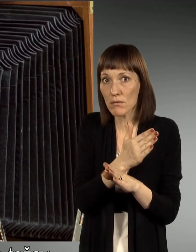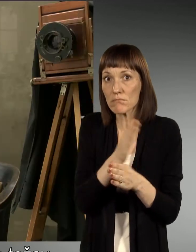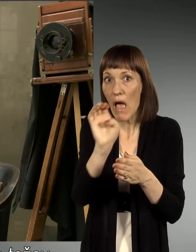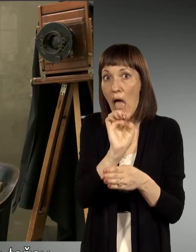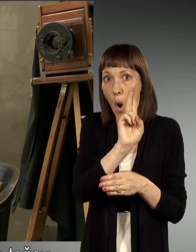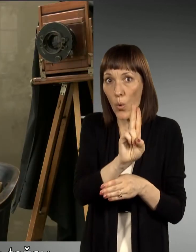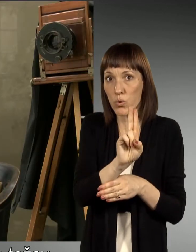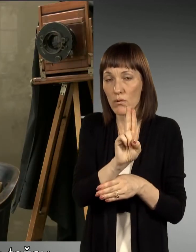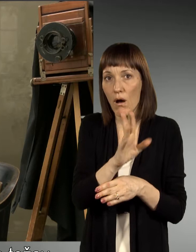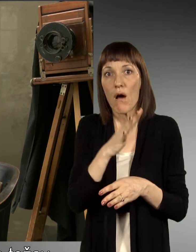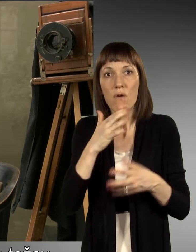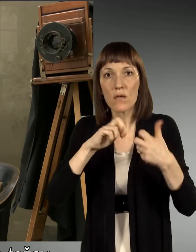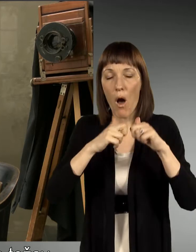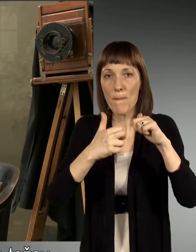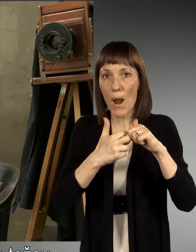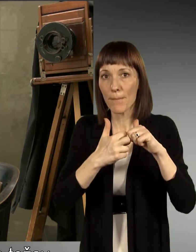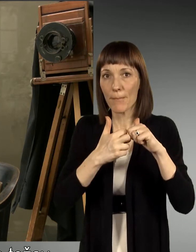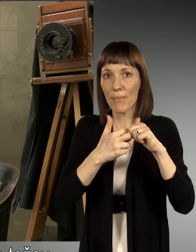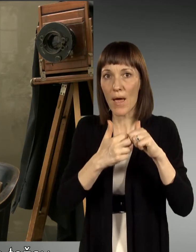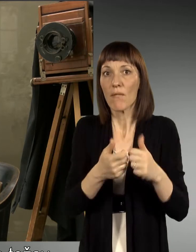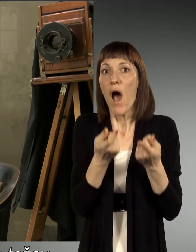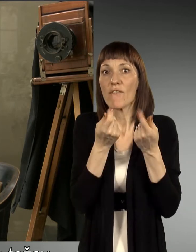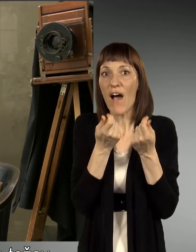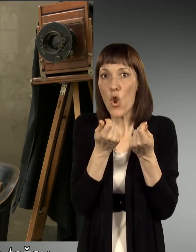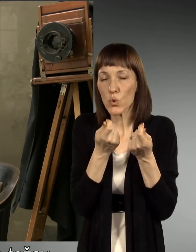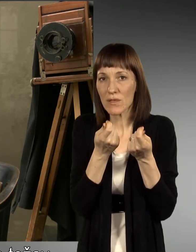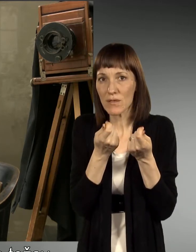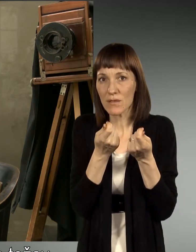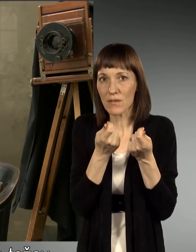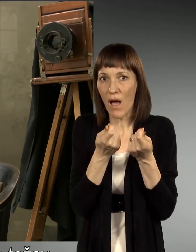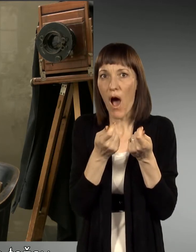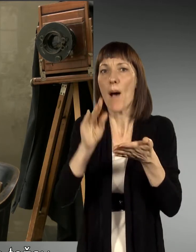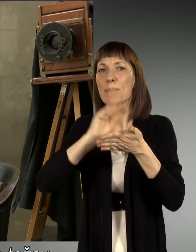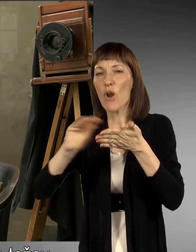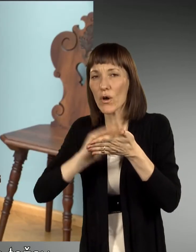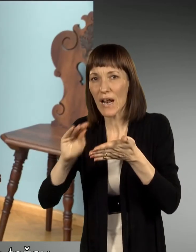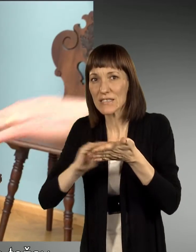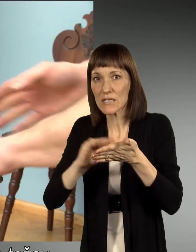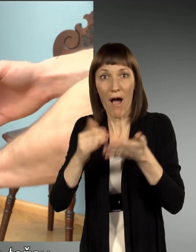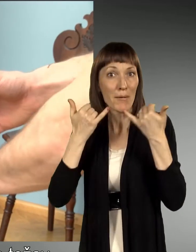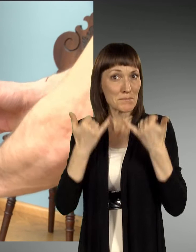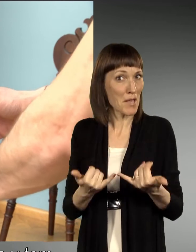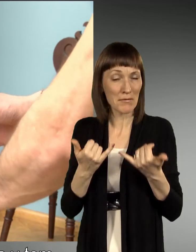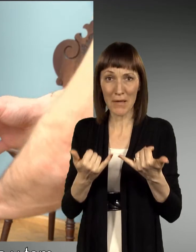je bilo veliko težav z valutami in tudi birokracijo. Zdaj pa,